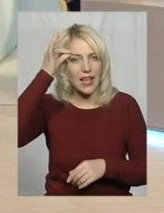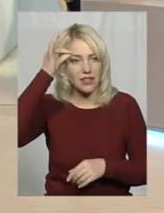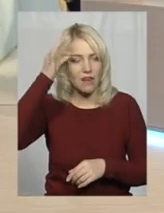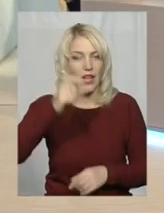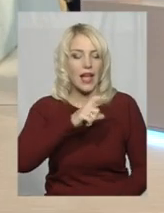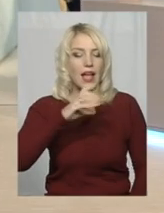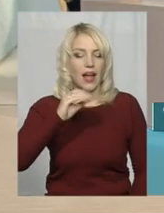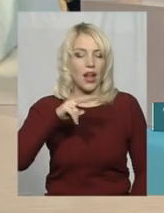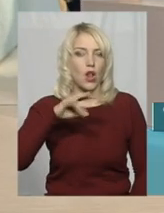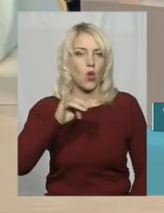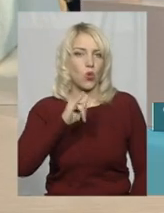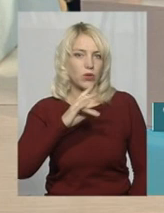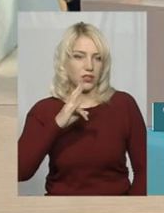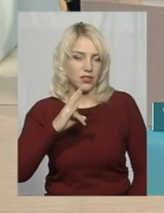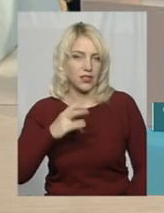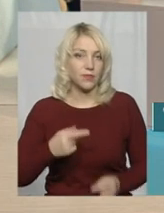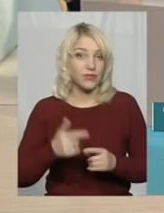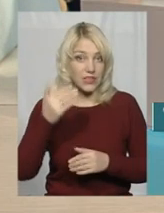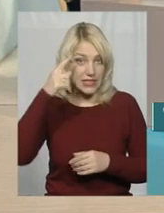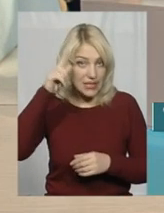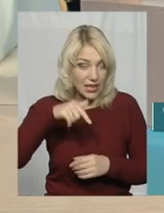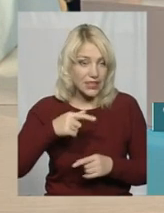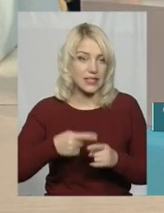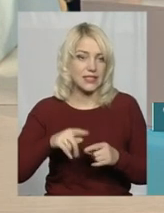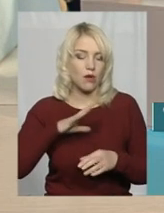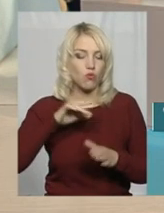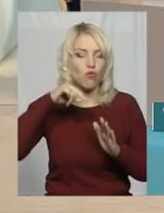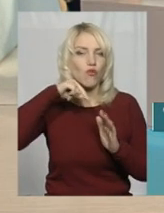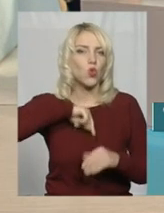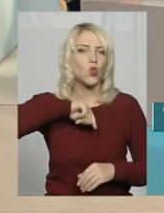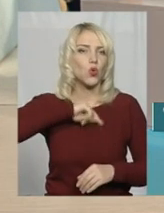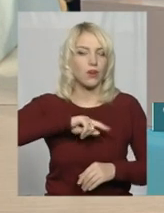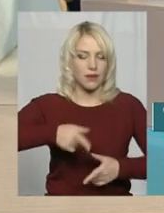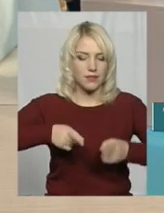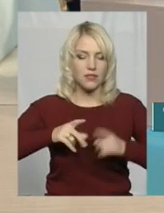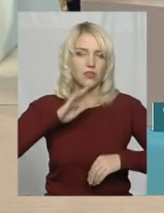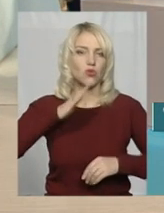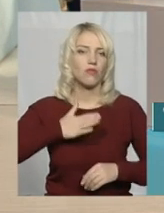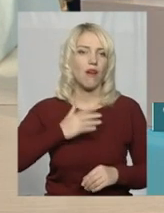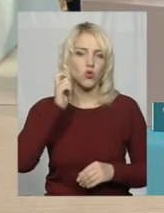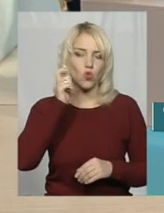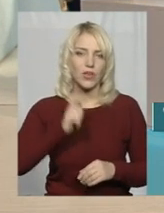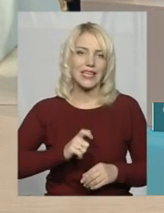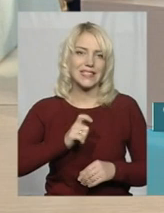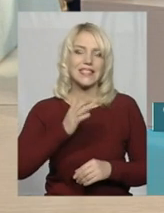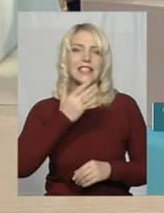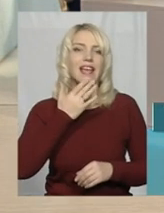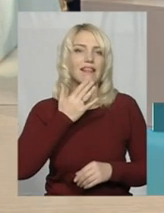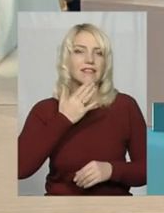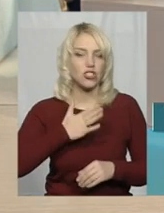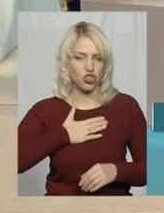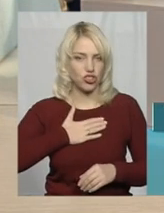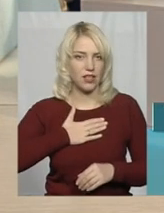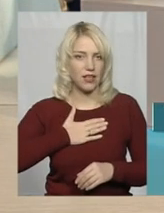Хиловін. Ви знаєте, це був дух дійсно наш український, дух етнічний. А